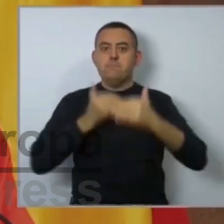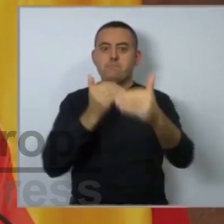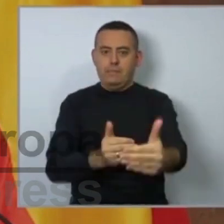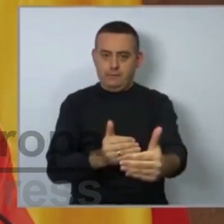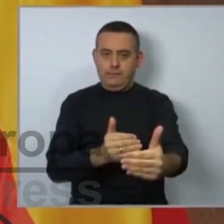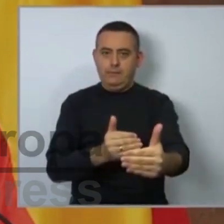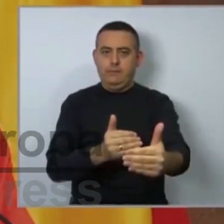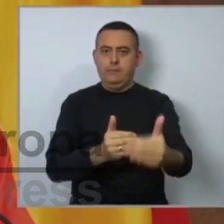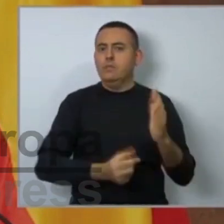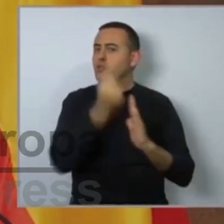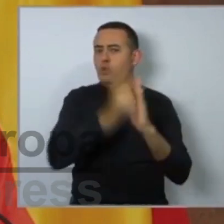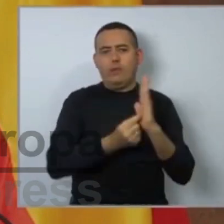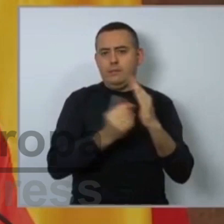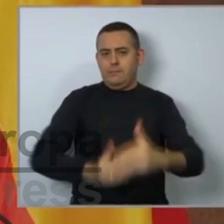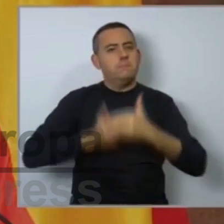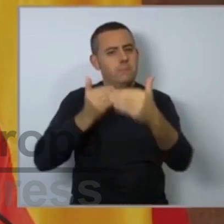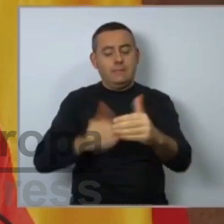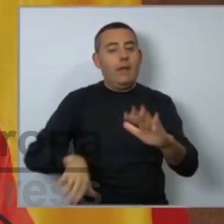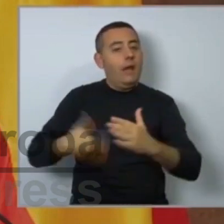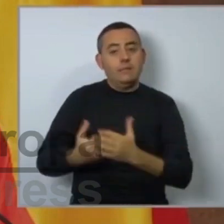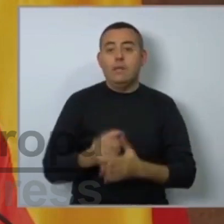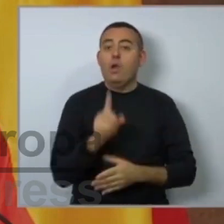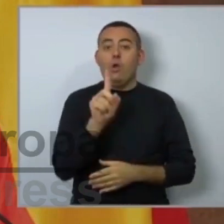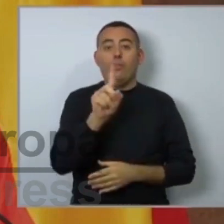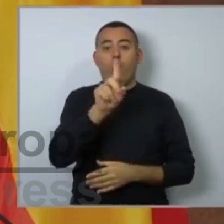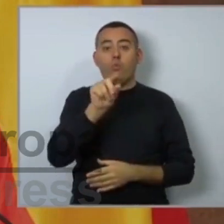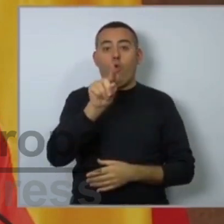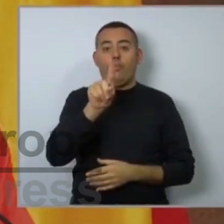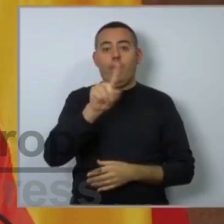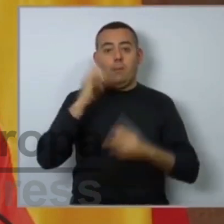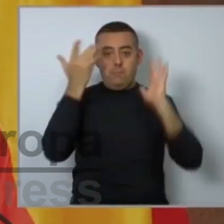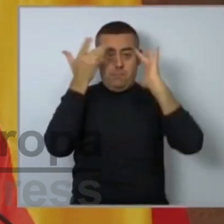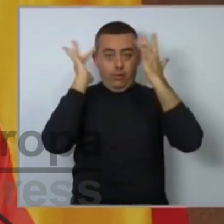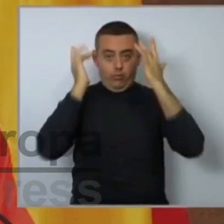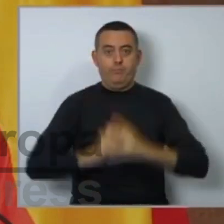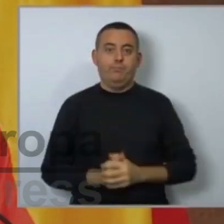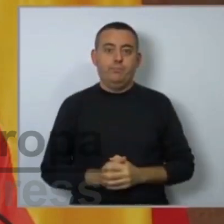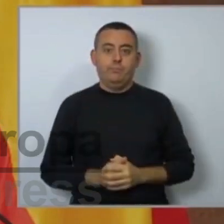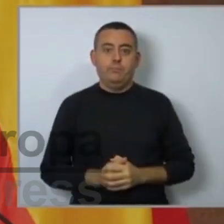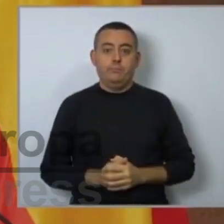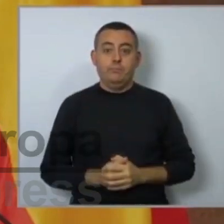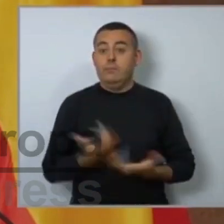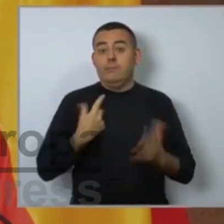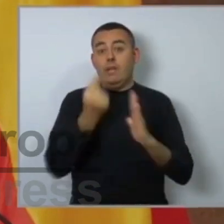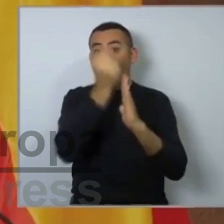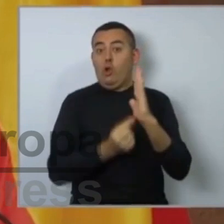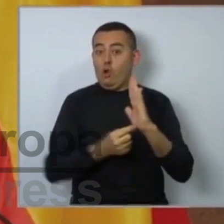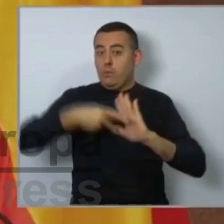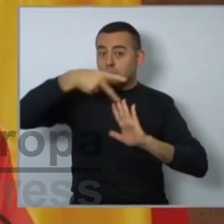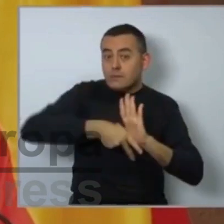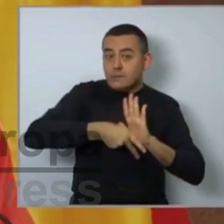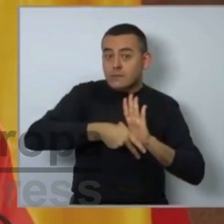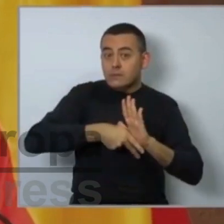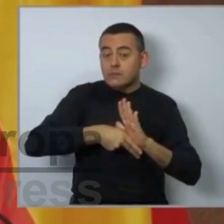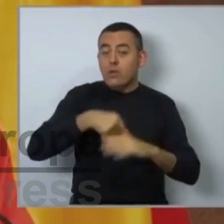totes fins a l'1 de març. Tot, per tant, continuarà igual els propers dies